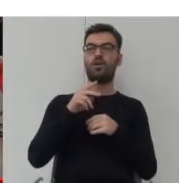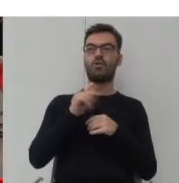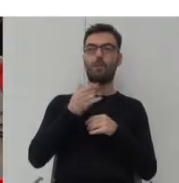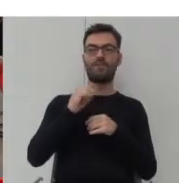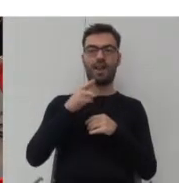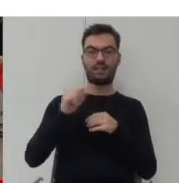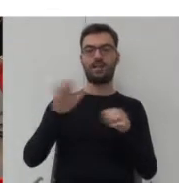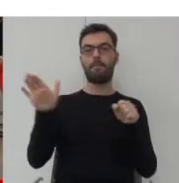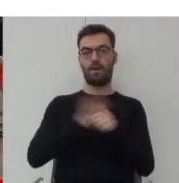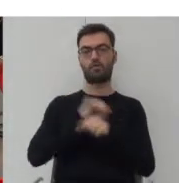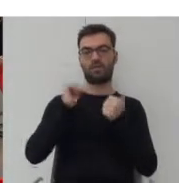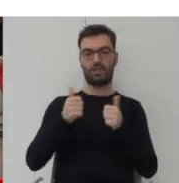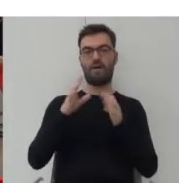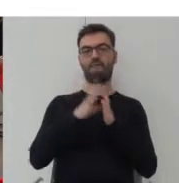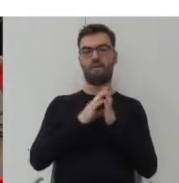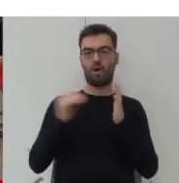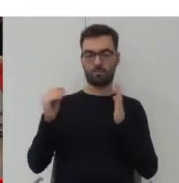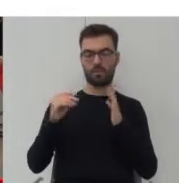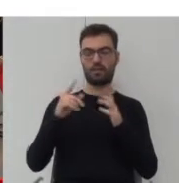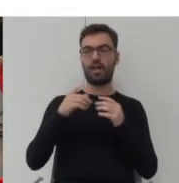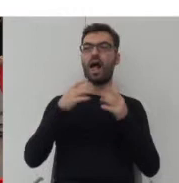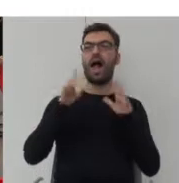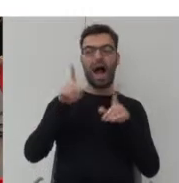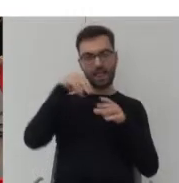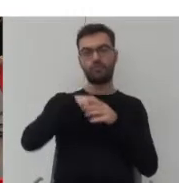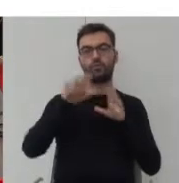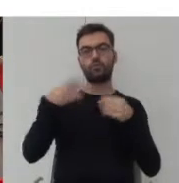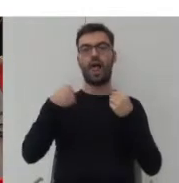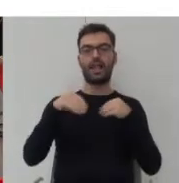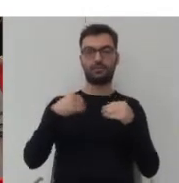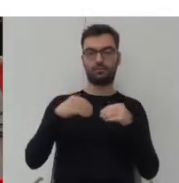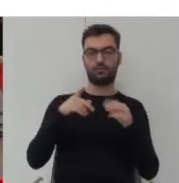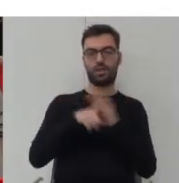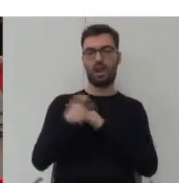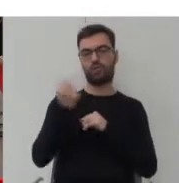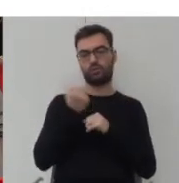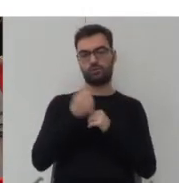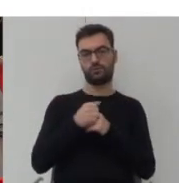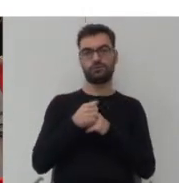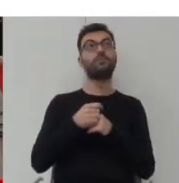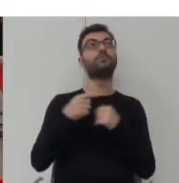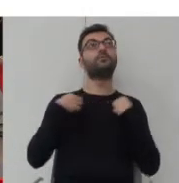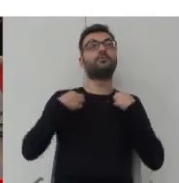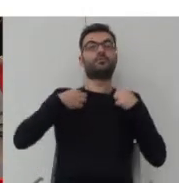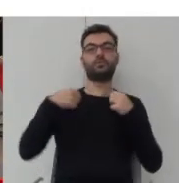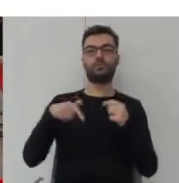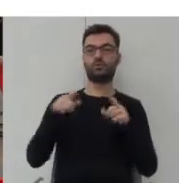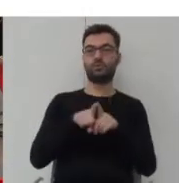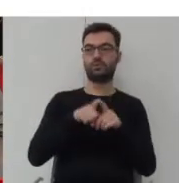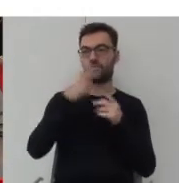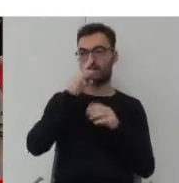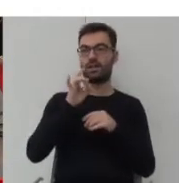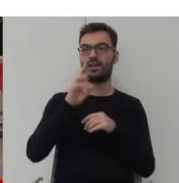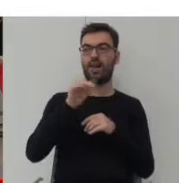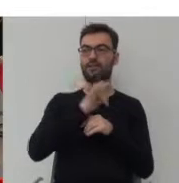statyczną formę o jak największej elastyczności dla użytkowników. I tutaj też przedstawiam graf,